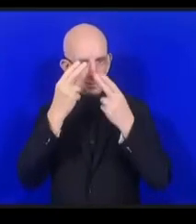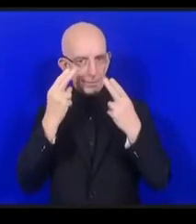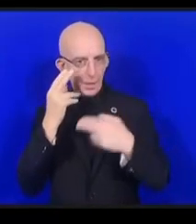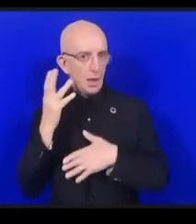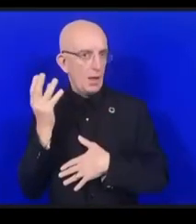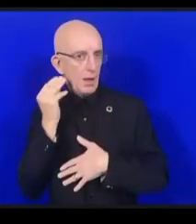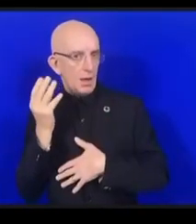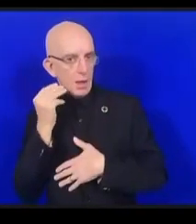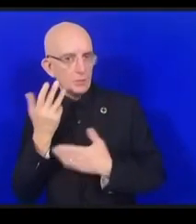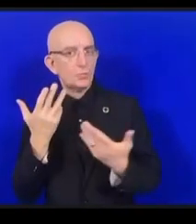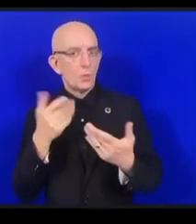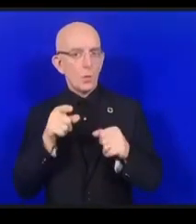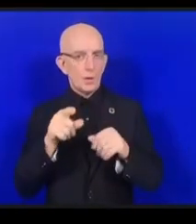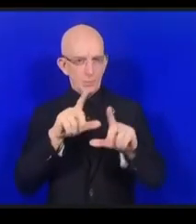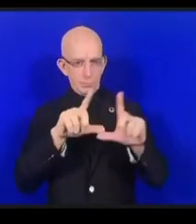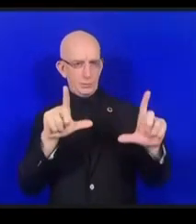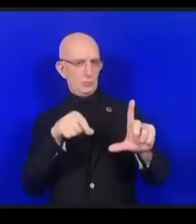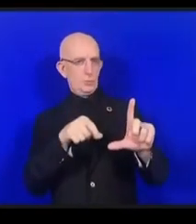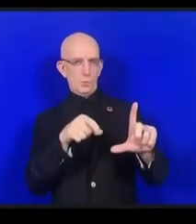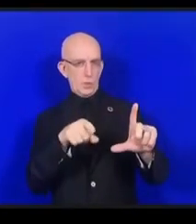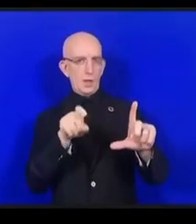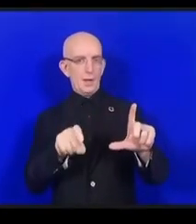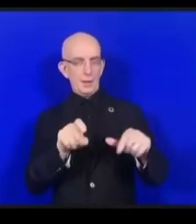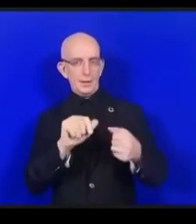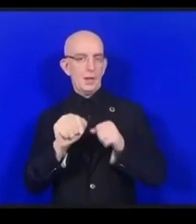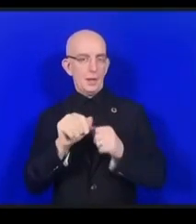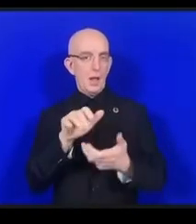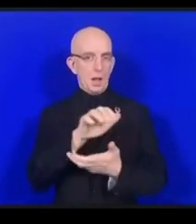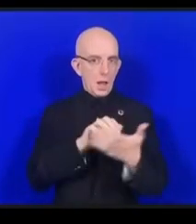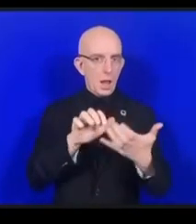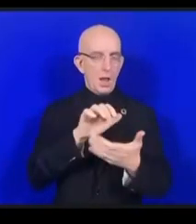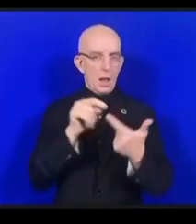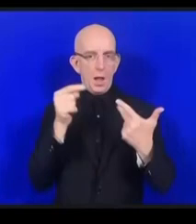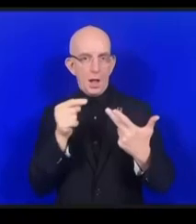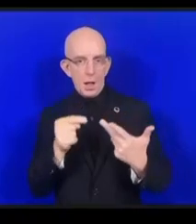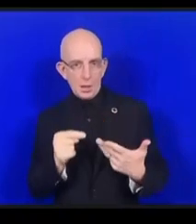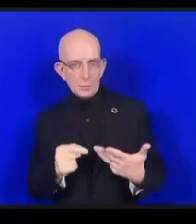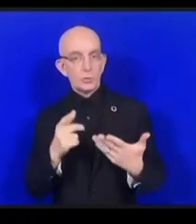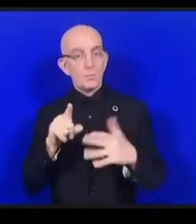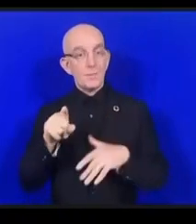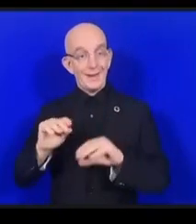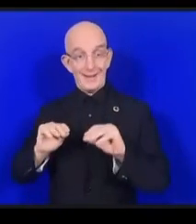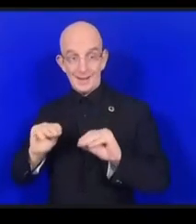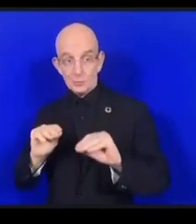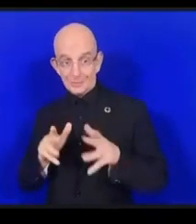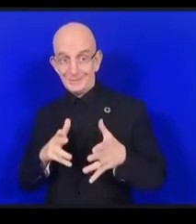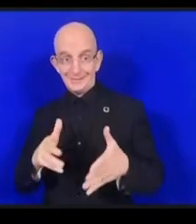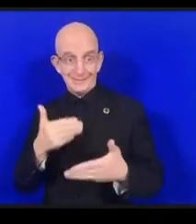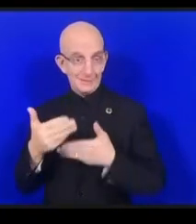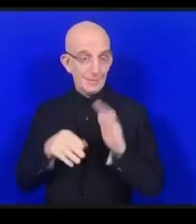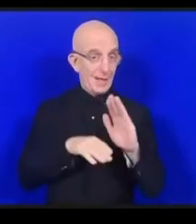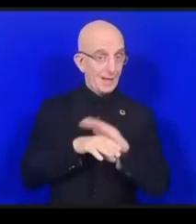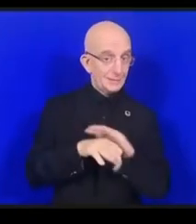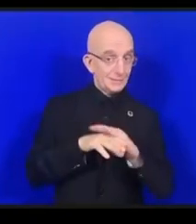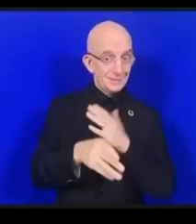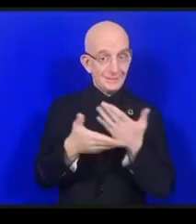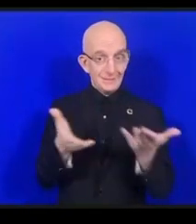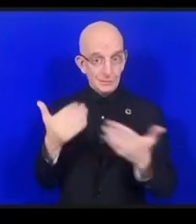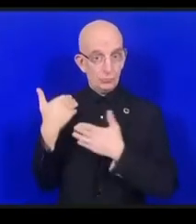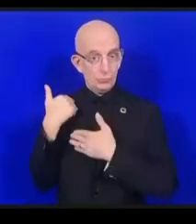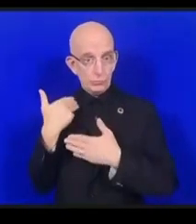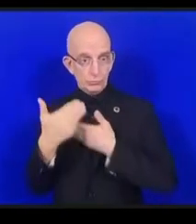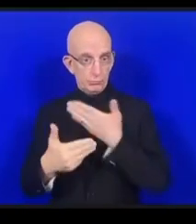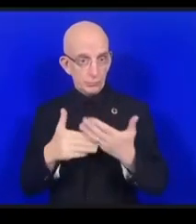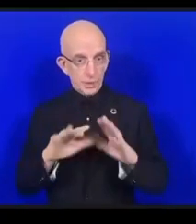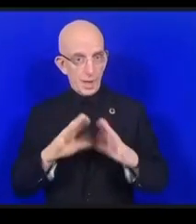peut vraiment s'adapter c'est à dire donner un livre de chimie à un